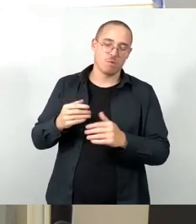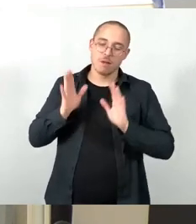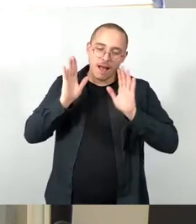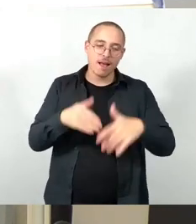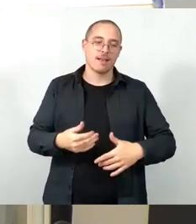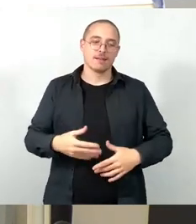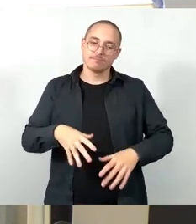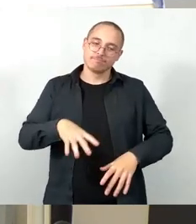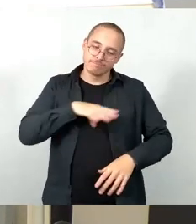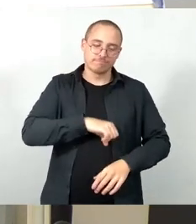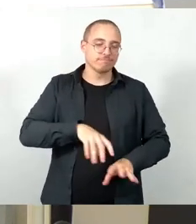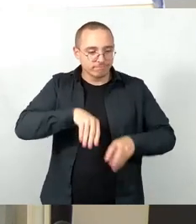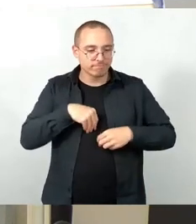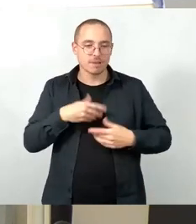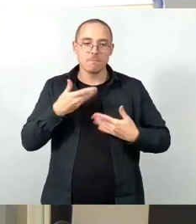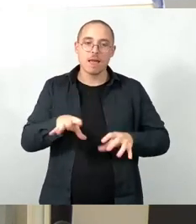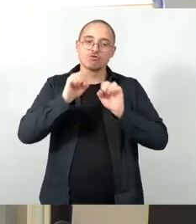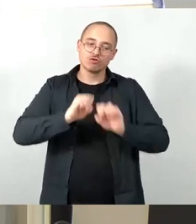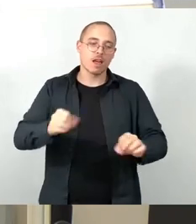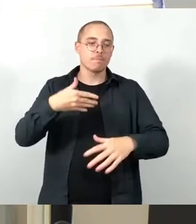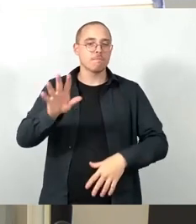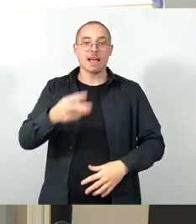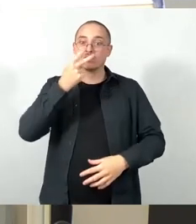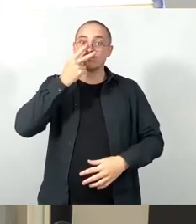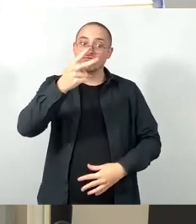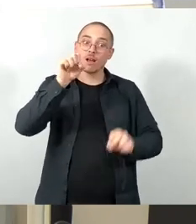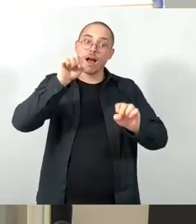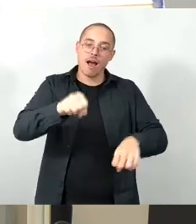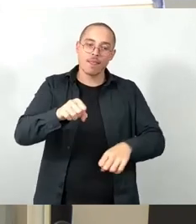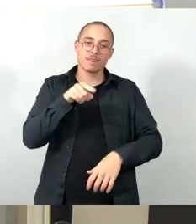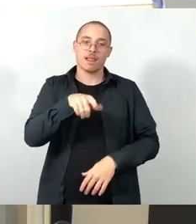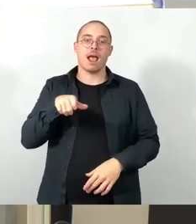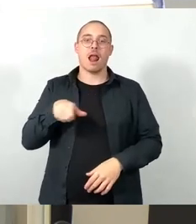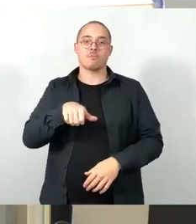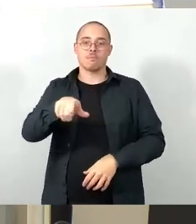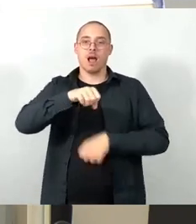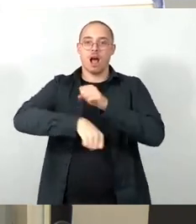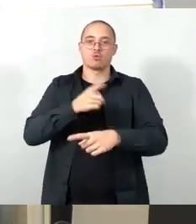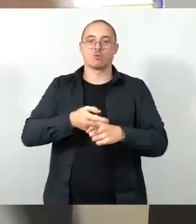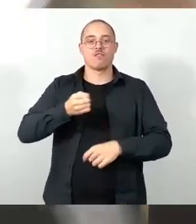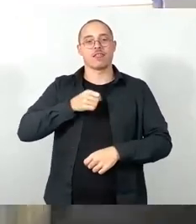Sicherheit und mehr Sichtbarkeit auf dem Elberad- und Wanderweg zu sorgen. Vielen Dank.